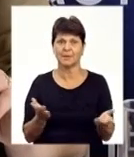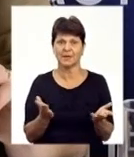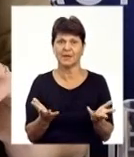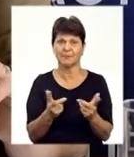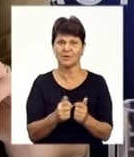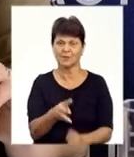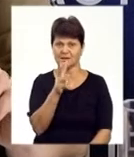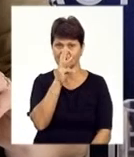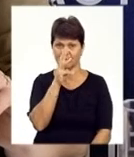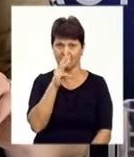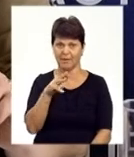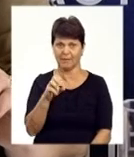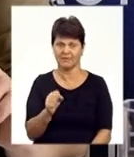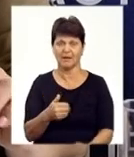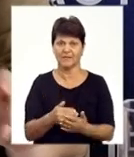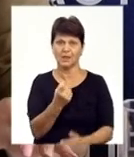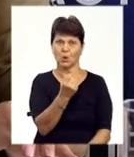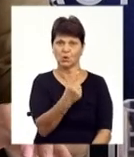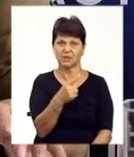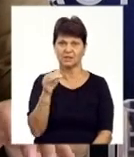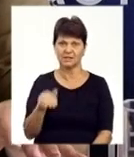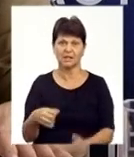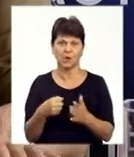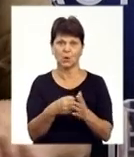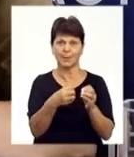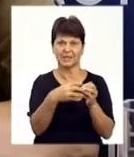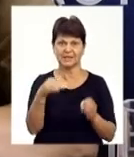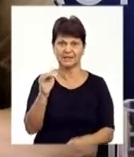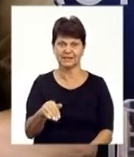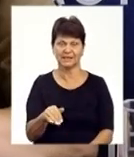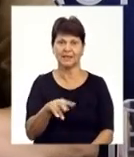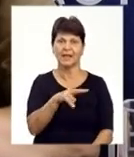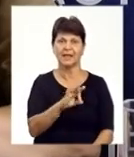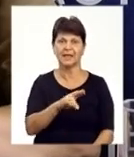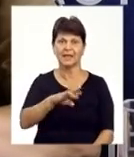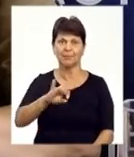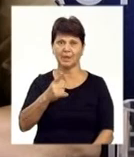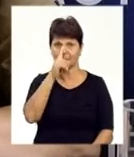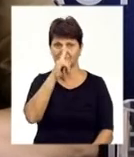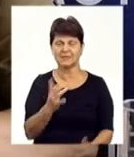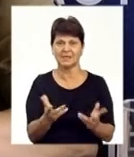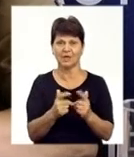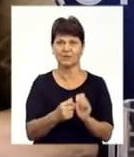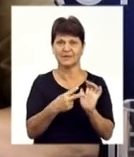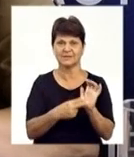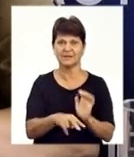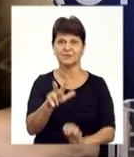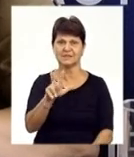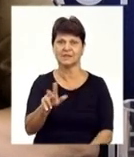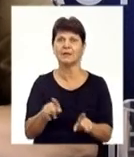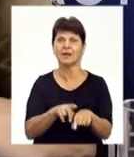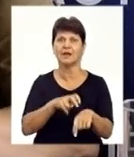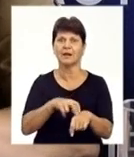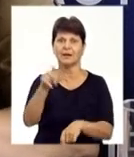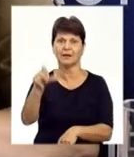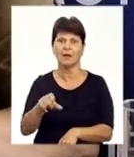зарплата від 11 тисяч до 15 тисяч, за липень місяць нараховується 73 таких лікаря